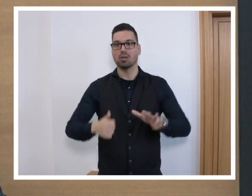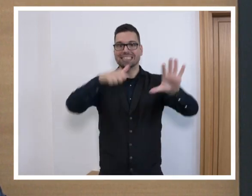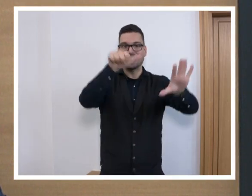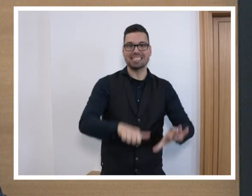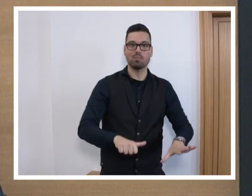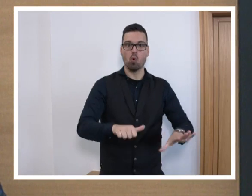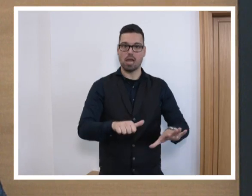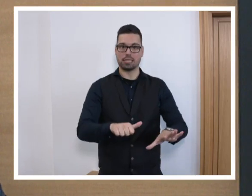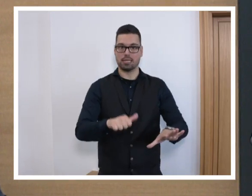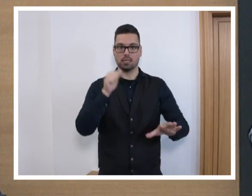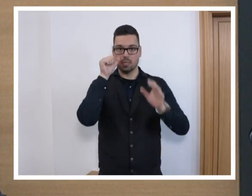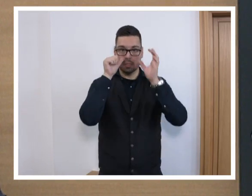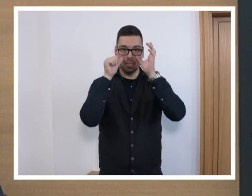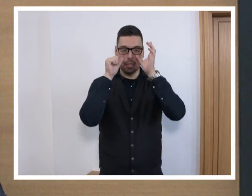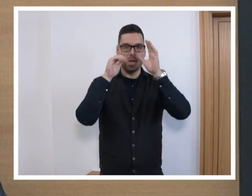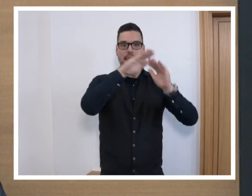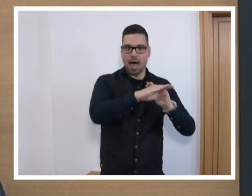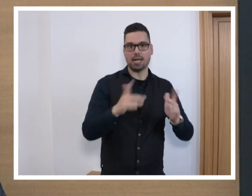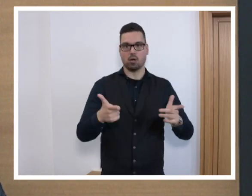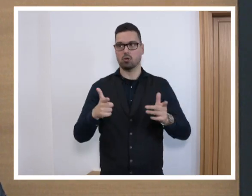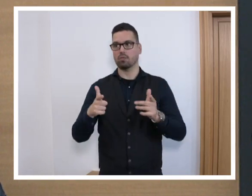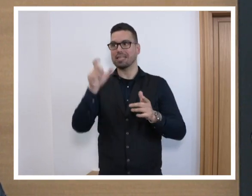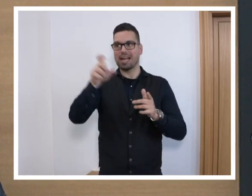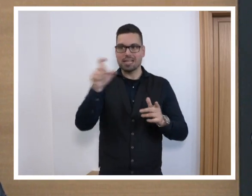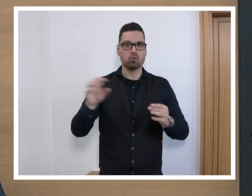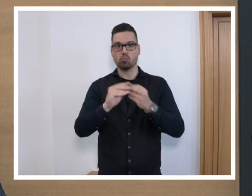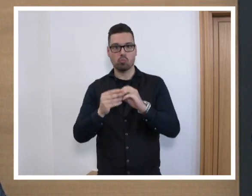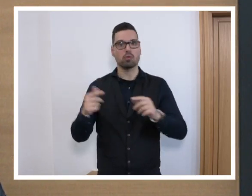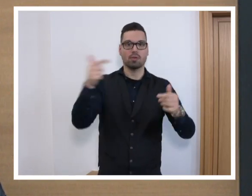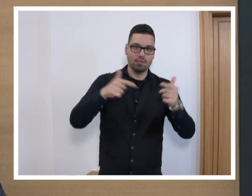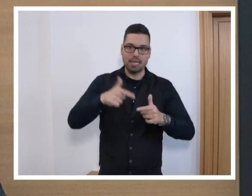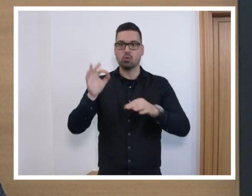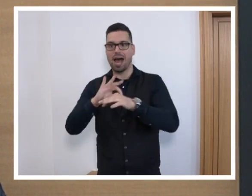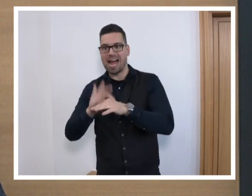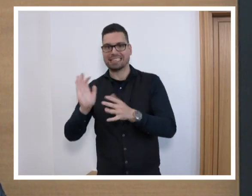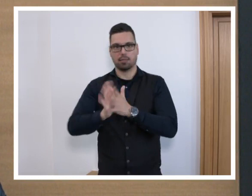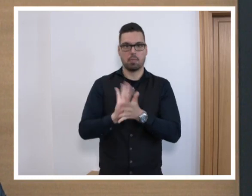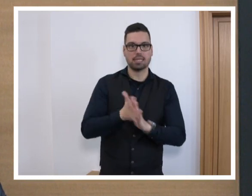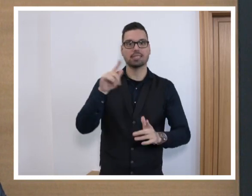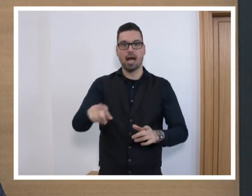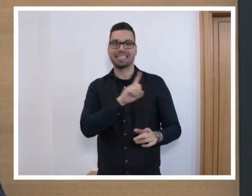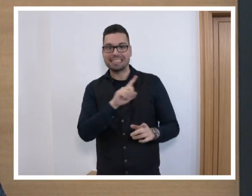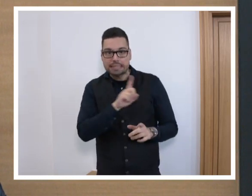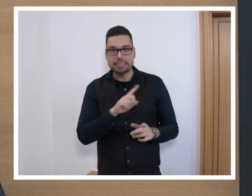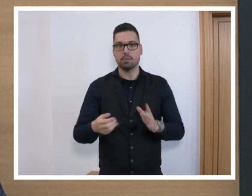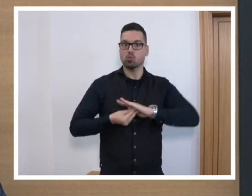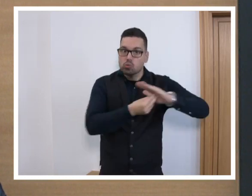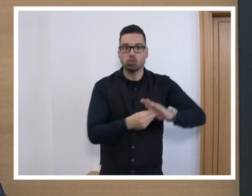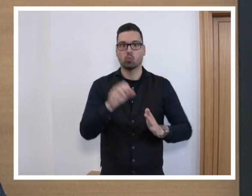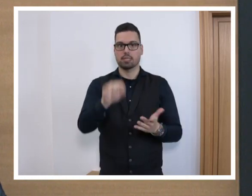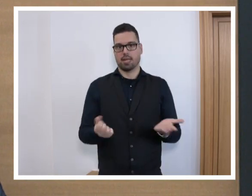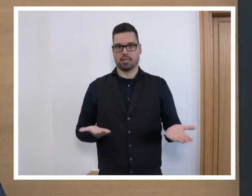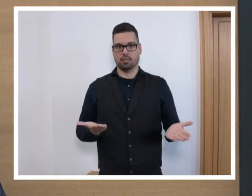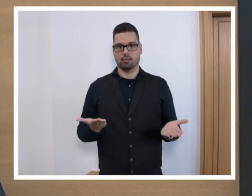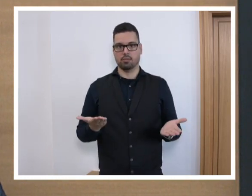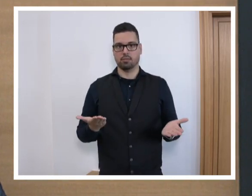werden sollen, damit in Notfällen und bei Engpässen Krankenhäuser, Pflegeeinrichtungen und Arztpraxen mit Mitteln aus der eigenen Reserve unterstützt werden können.